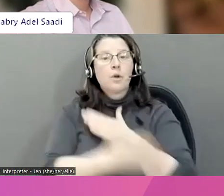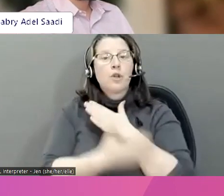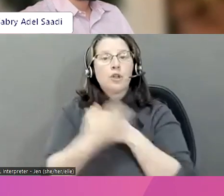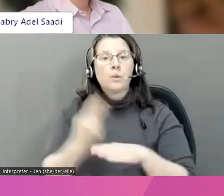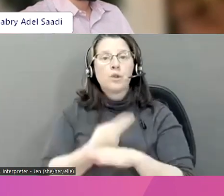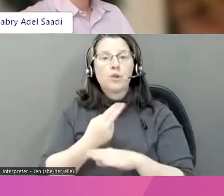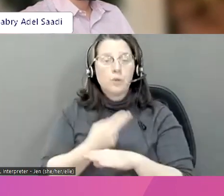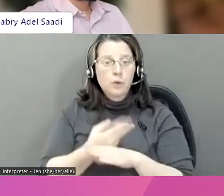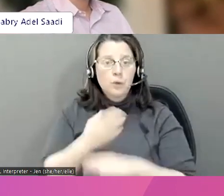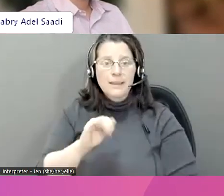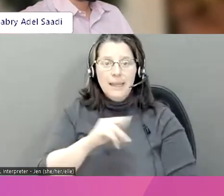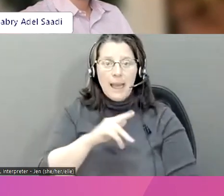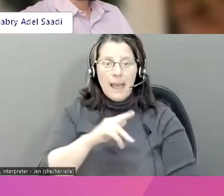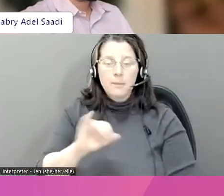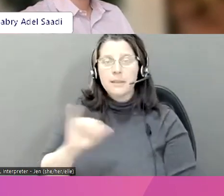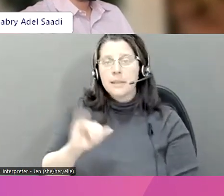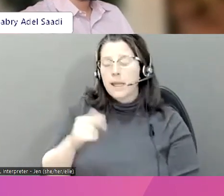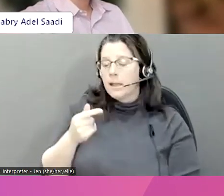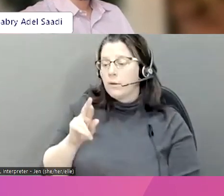des applications tels que Grindr